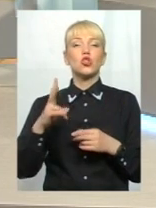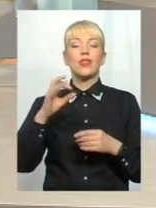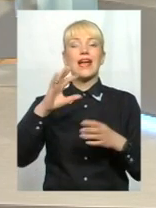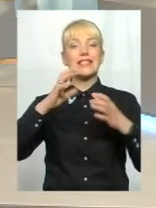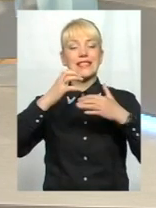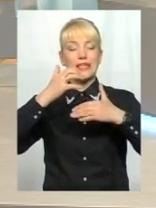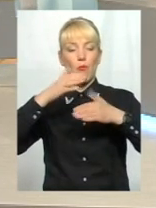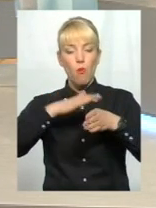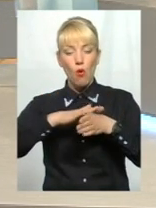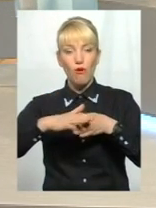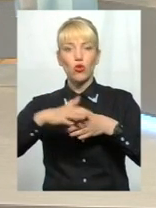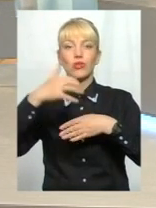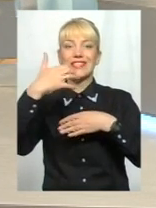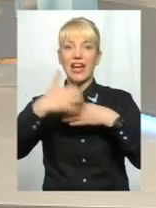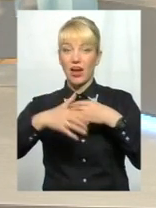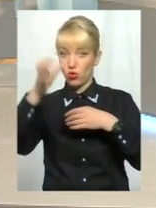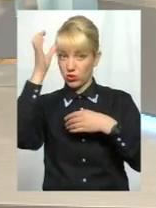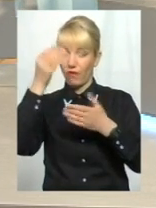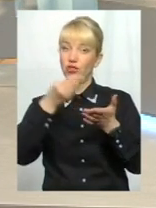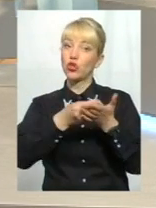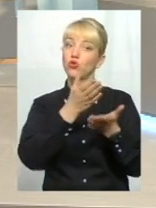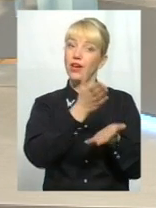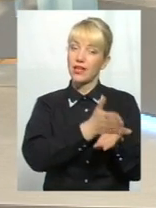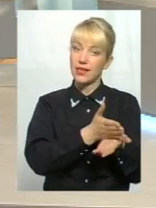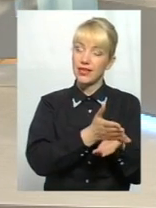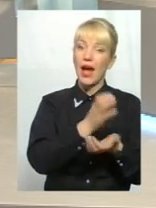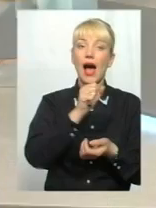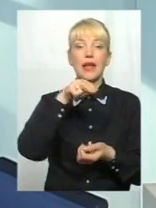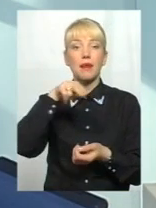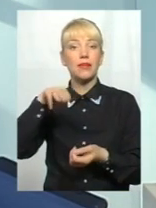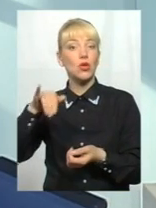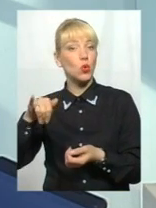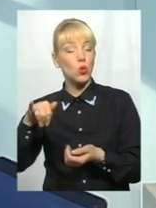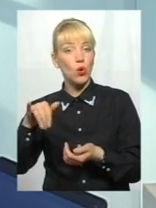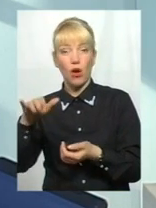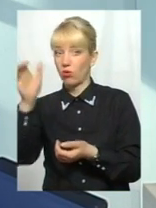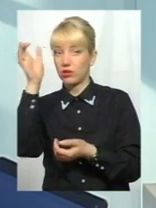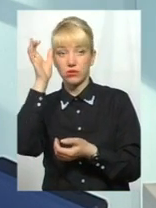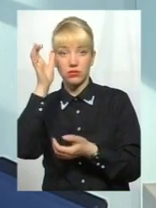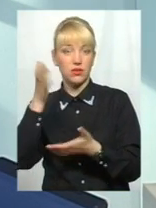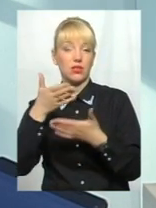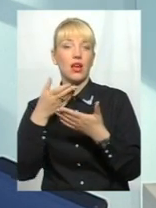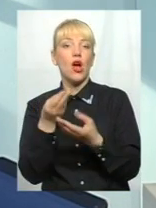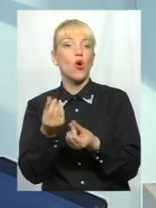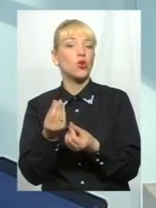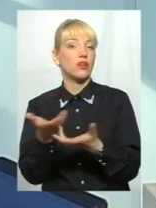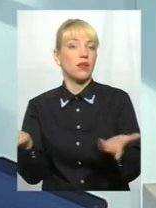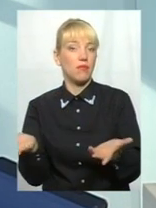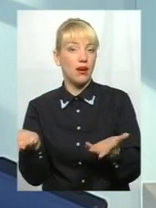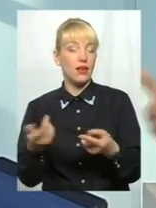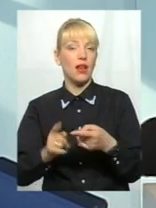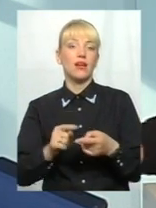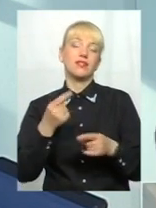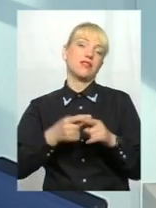освіту фінансування є, а отже на професійну освіту Немає. А зараз я вважаю це помилкою, так само, як низка інших помилок